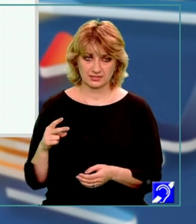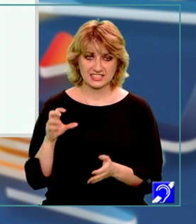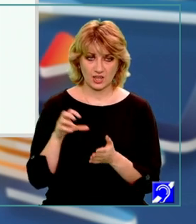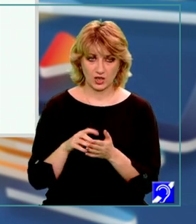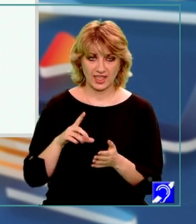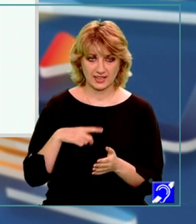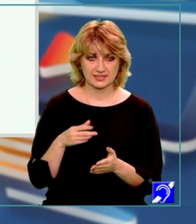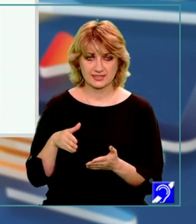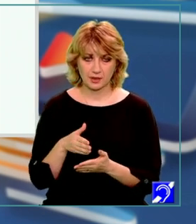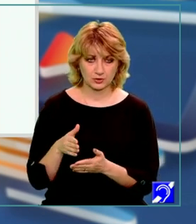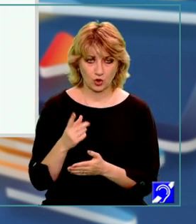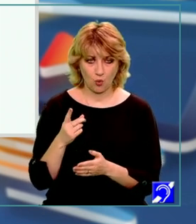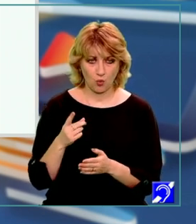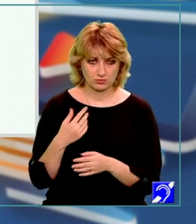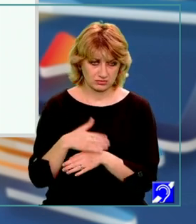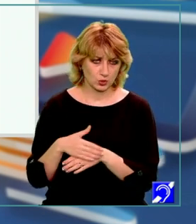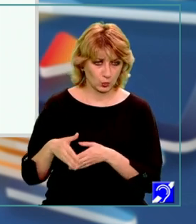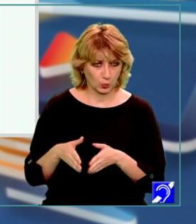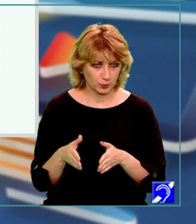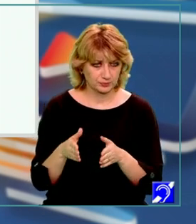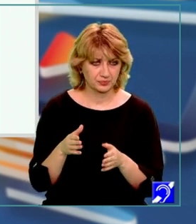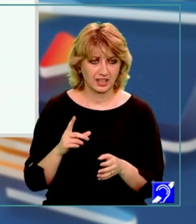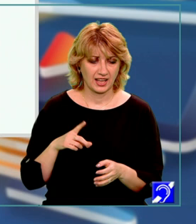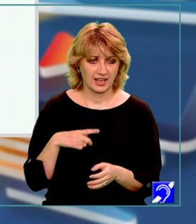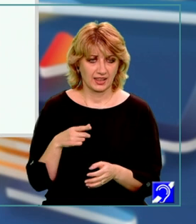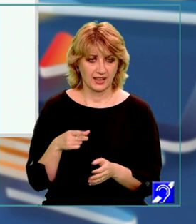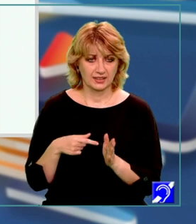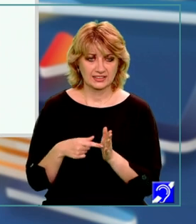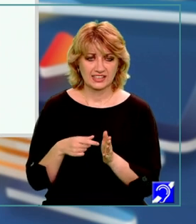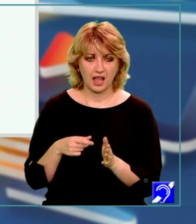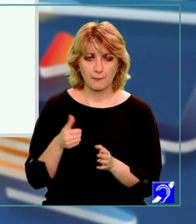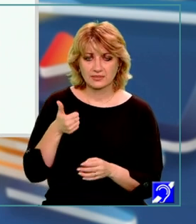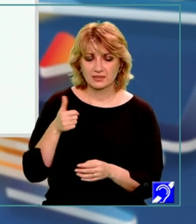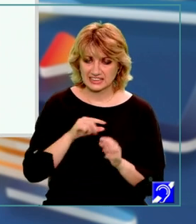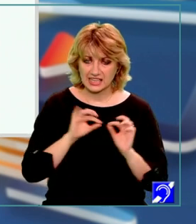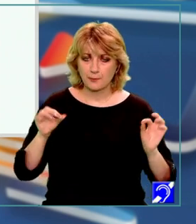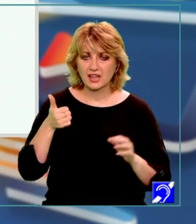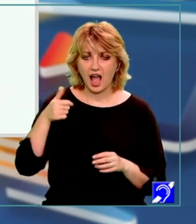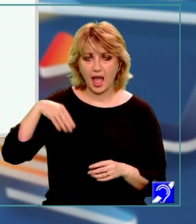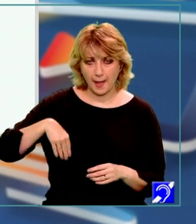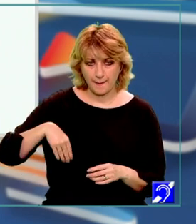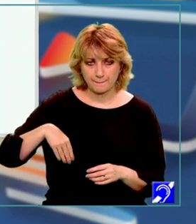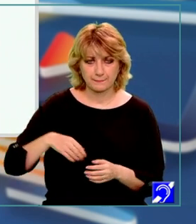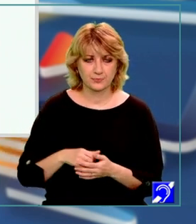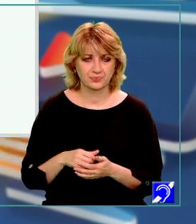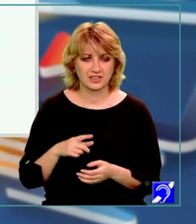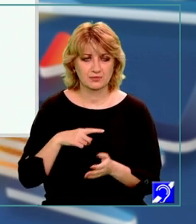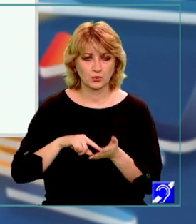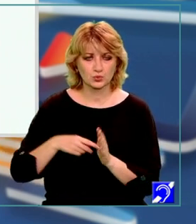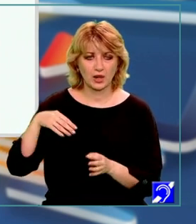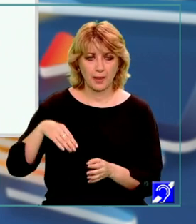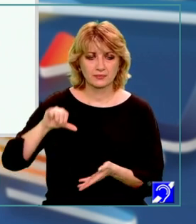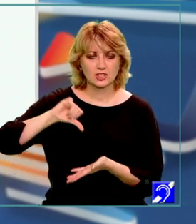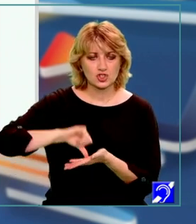este străbătută de o șosea care este reprezentată de dreapta AM, unde punctul M este în